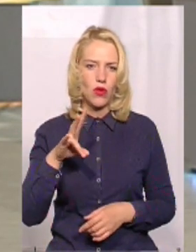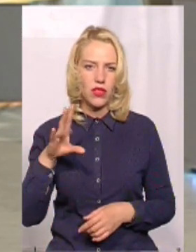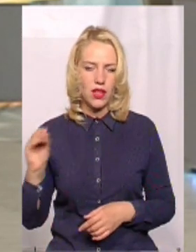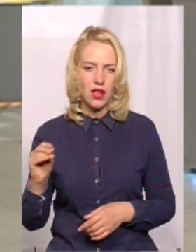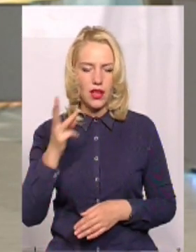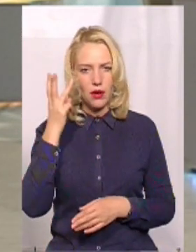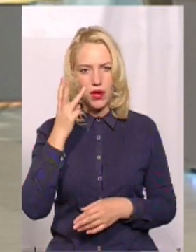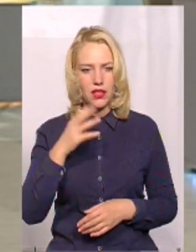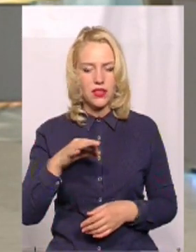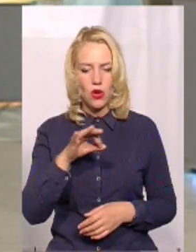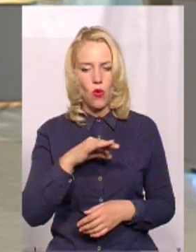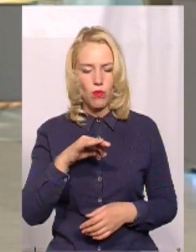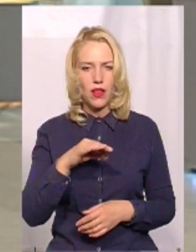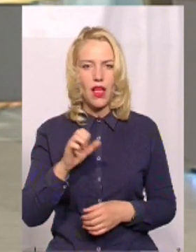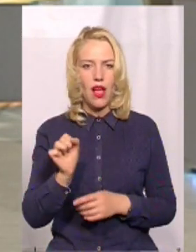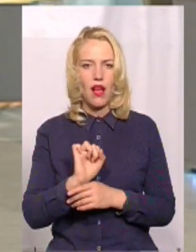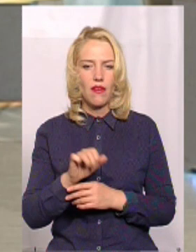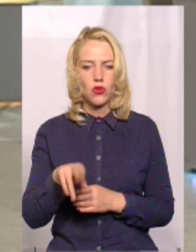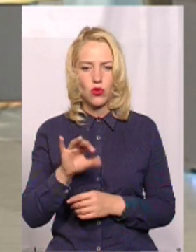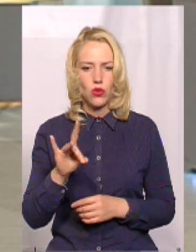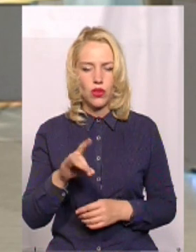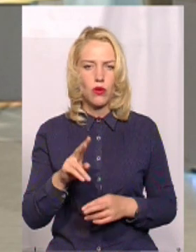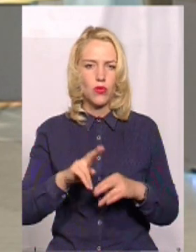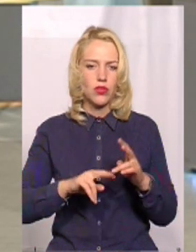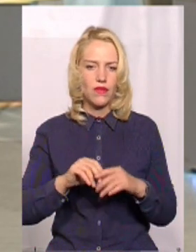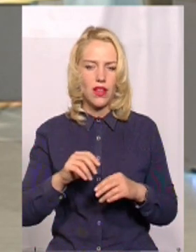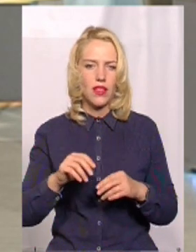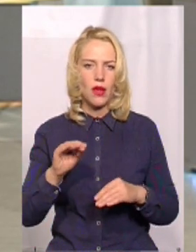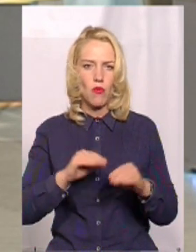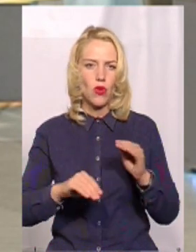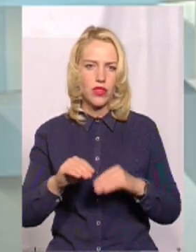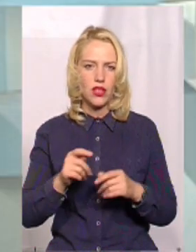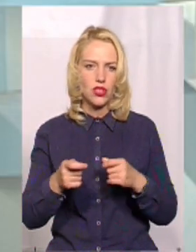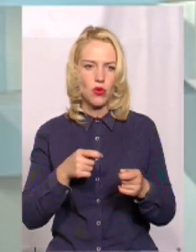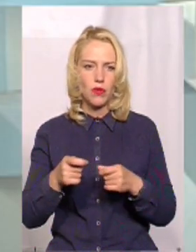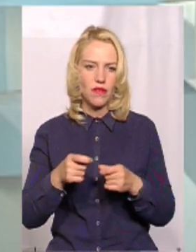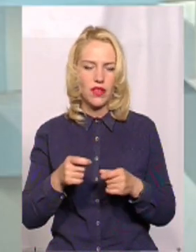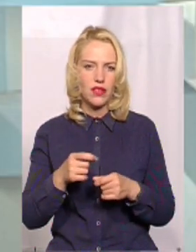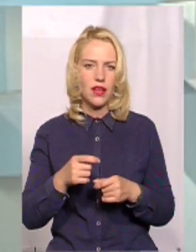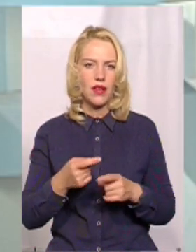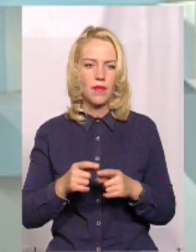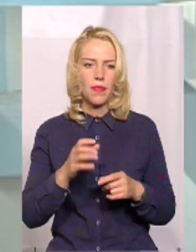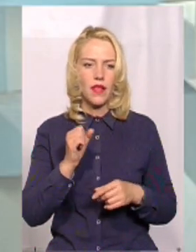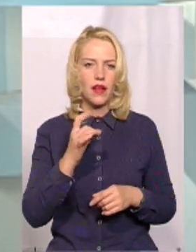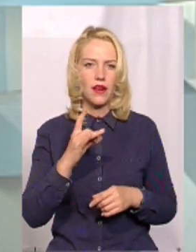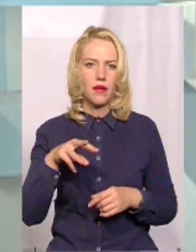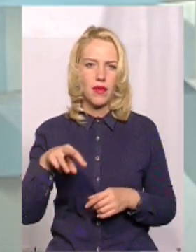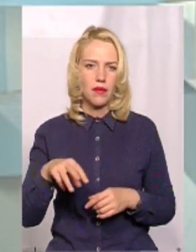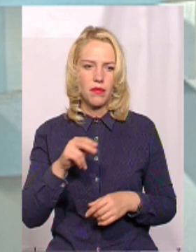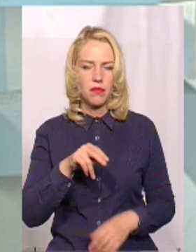«Хмельницький облафтодор», «Будівельно-монтажне управління», «БМУ-69», «АРАМЕ»,